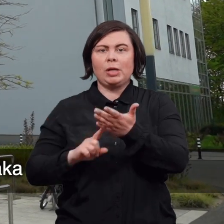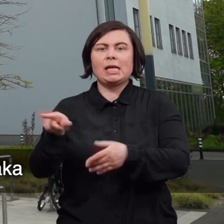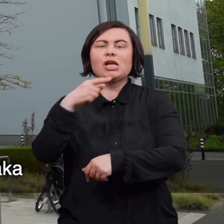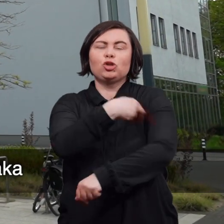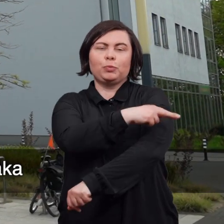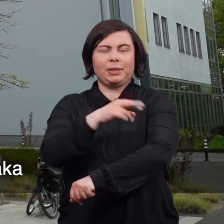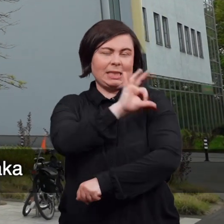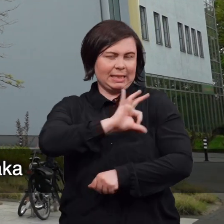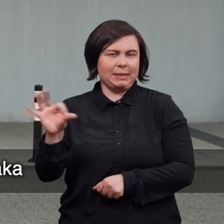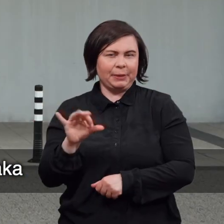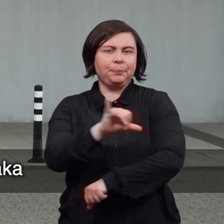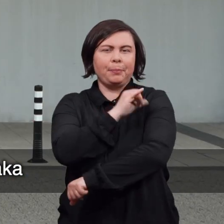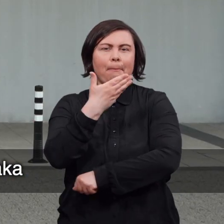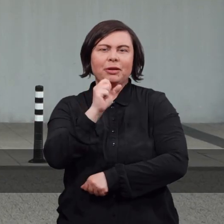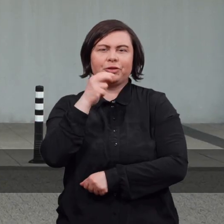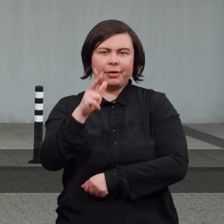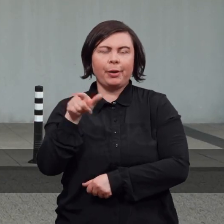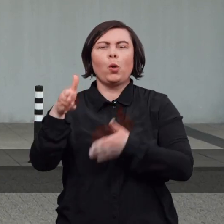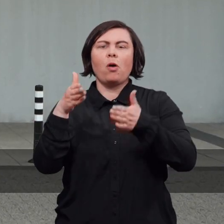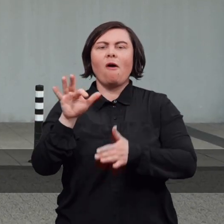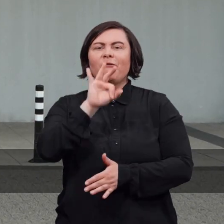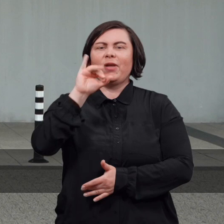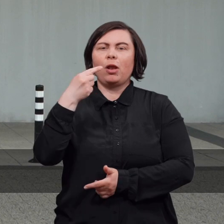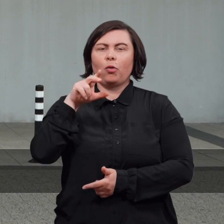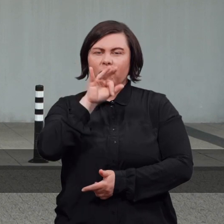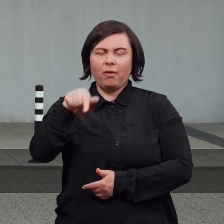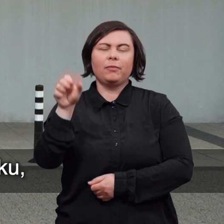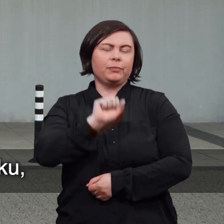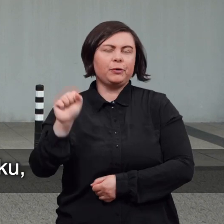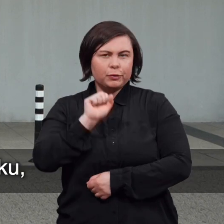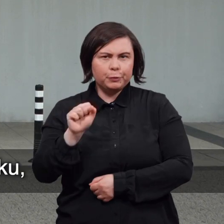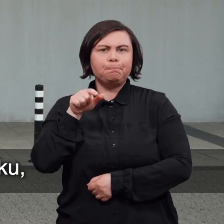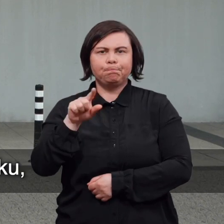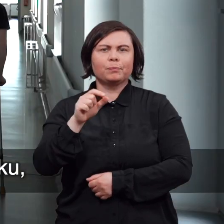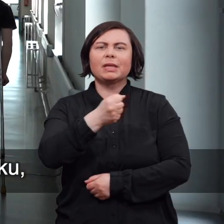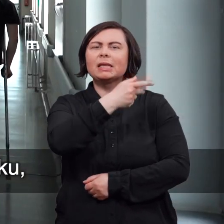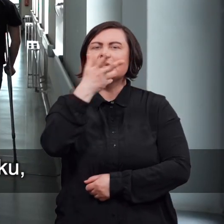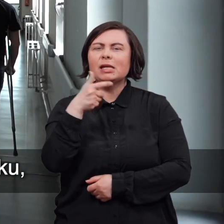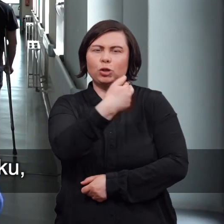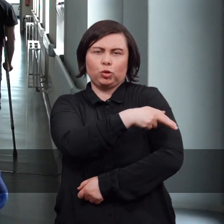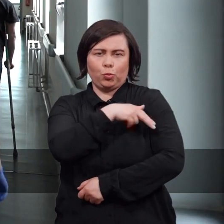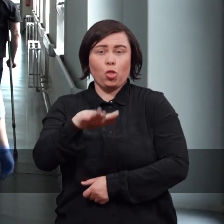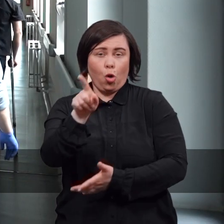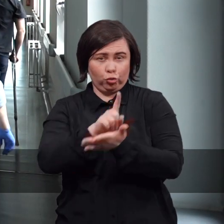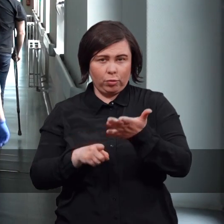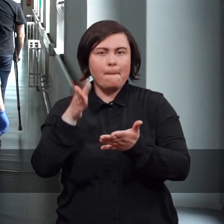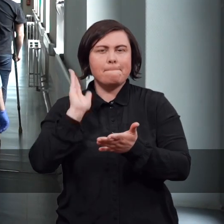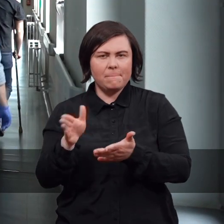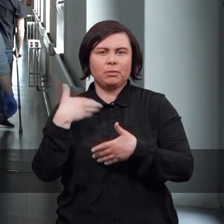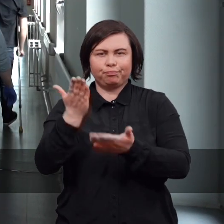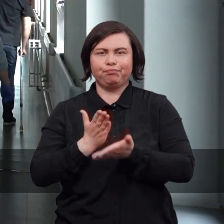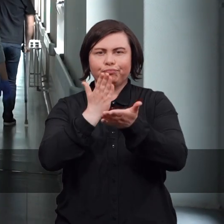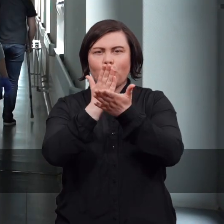Szpitala Specjalistycznego im. Marciniaka przy ulicy Fjeldorfa we Wrocławiu. Jest to jedna z kilku placówek na Dolnym Śląsku, gdzie będzie